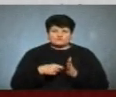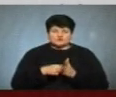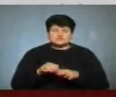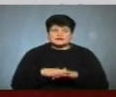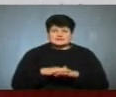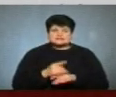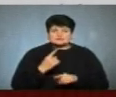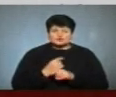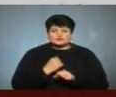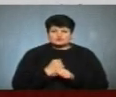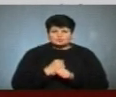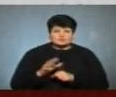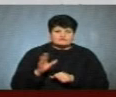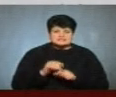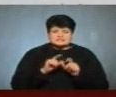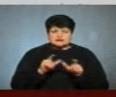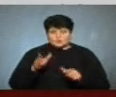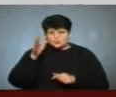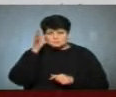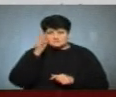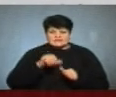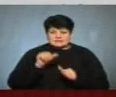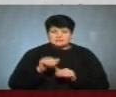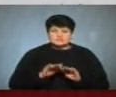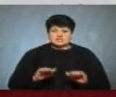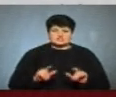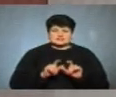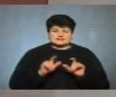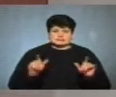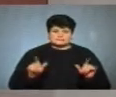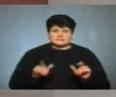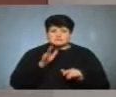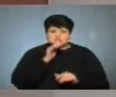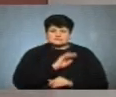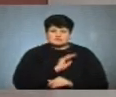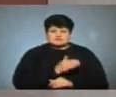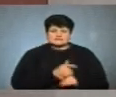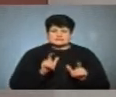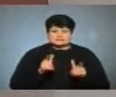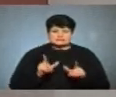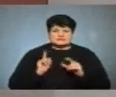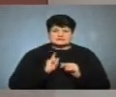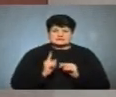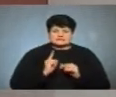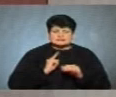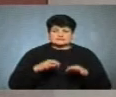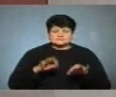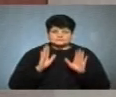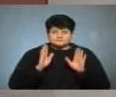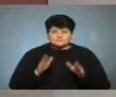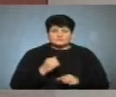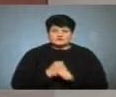Заборонять роботу також усіх закладів освіти, окрім дитячих садків. Під час посиленого карантину їздитиме громадський транспорт,